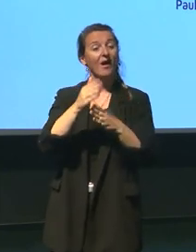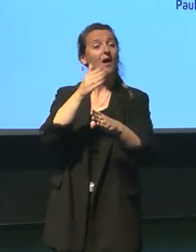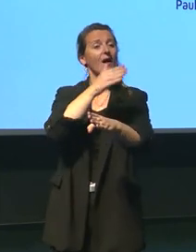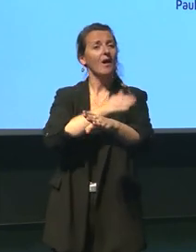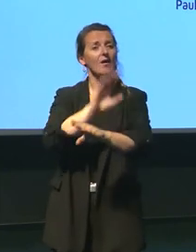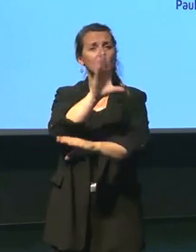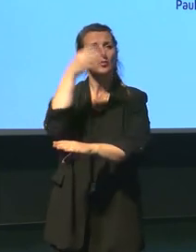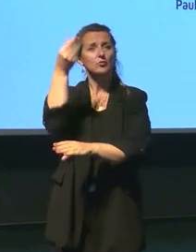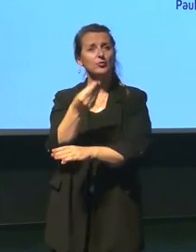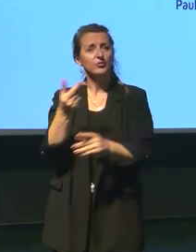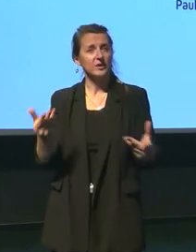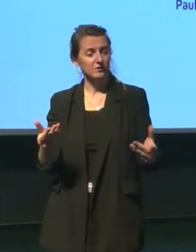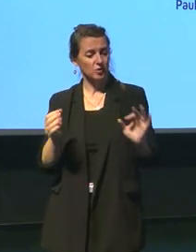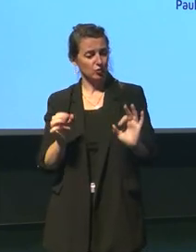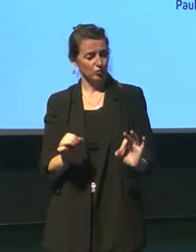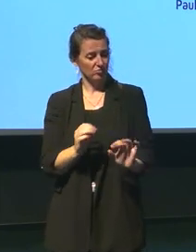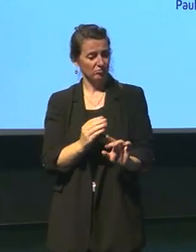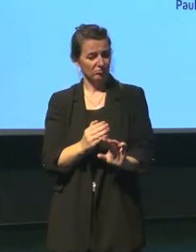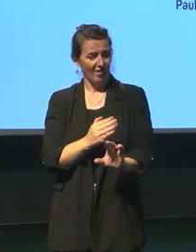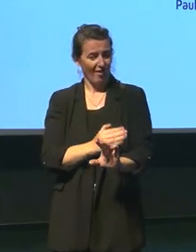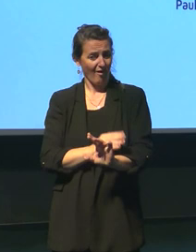'avant Jules Verne il y a eu d'autres